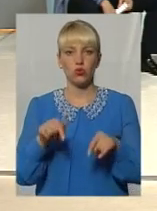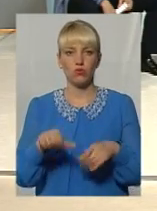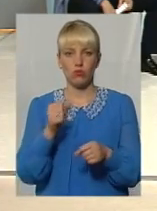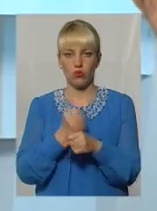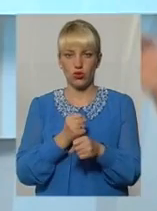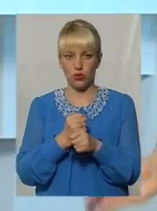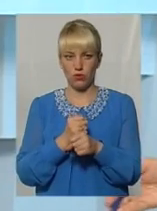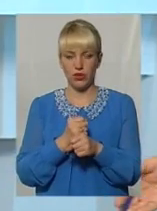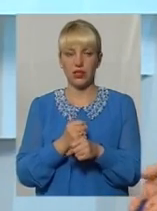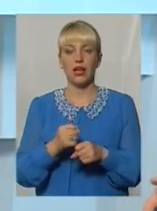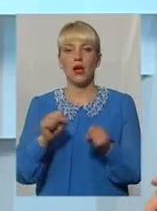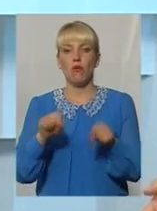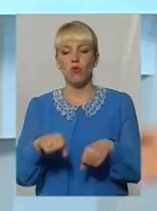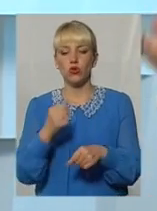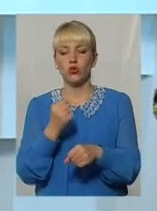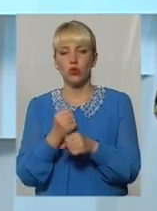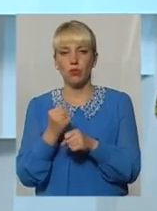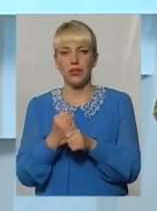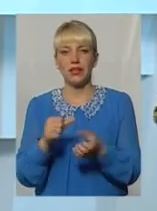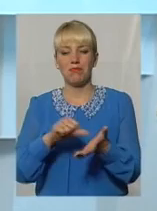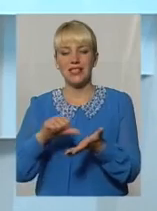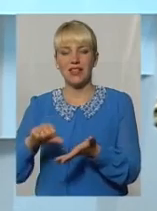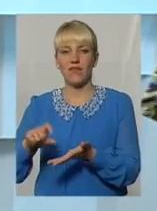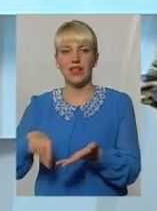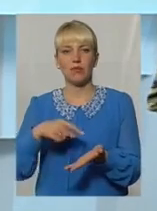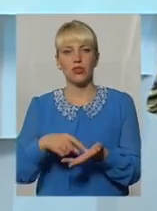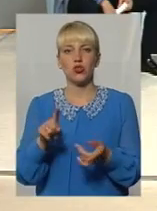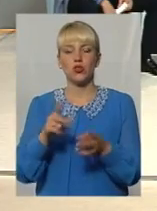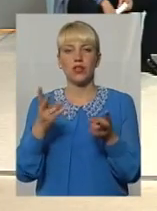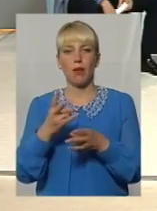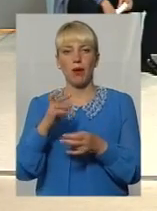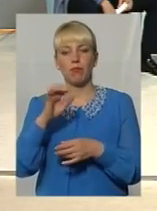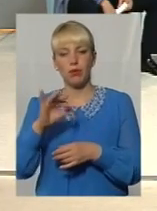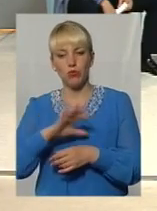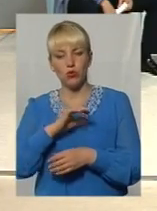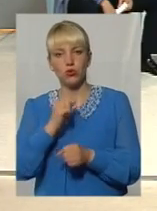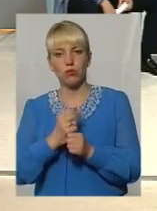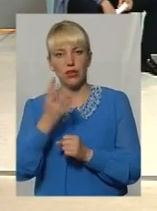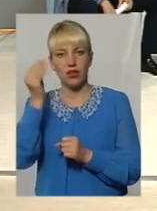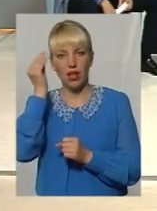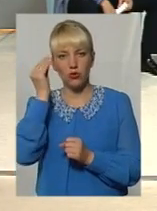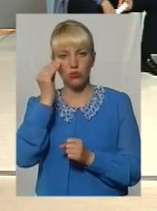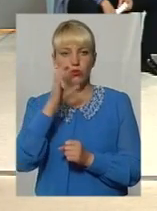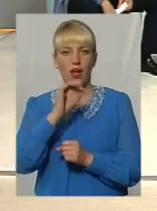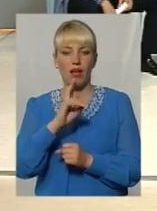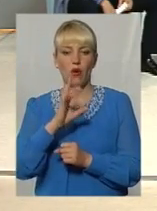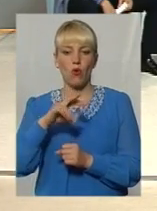зробити представники міста і що би треба було зробити на думку екологів?